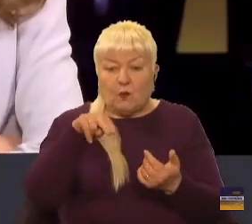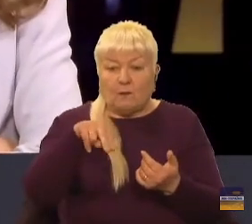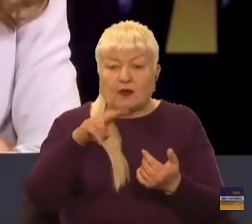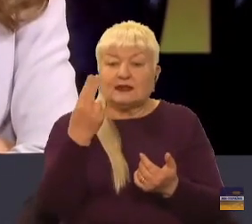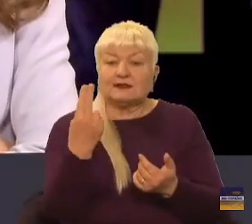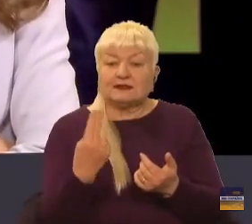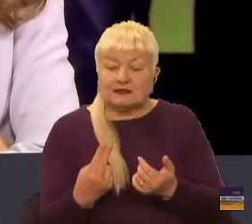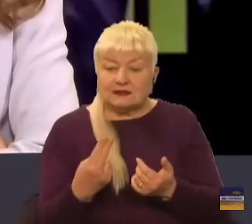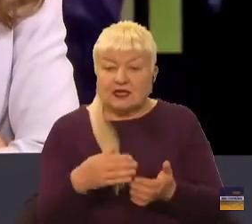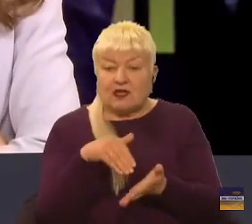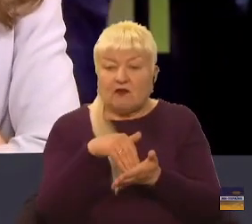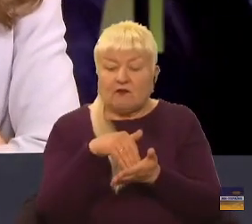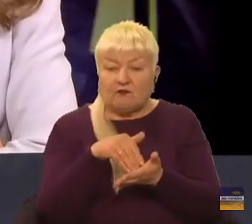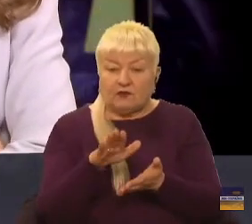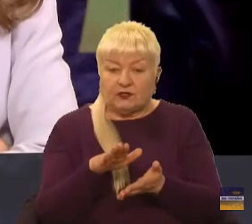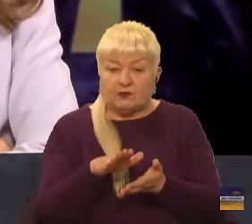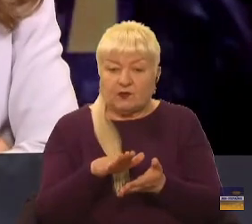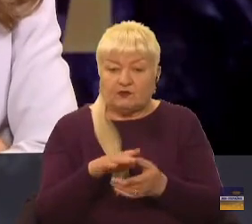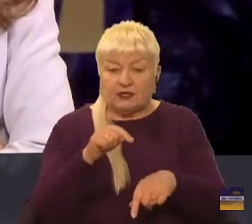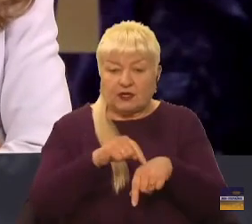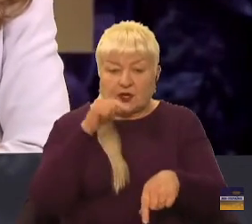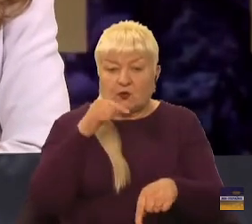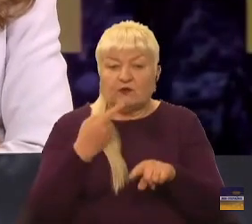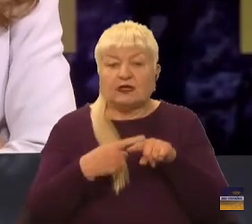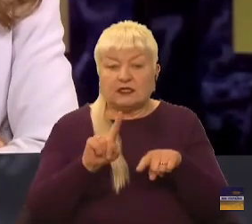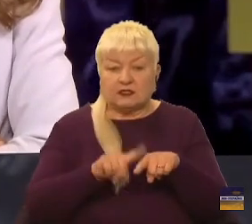відмовляться реагувати і на цю ухвалу?